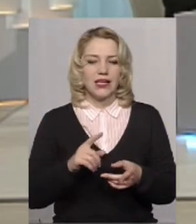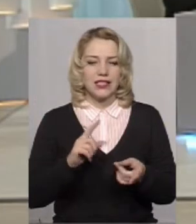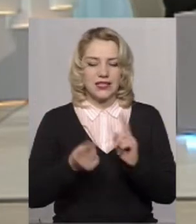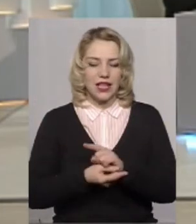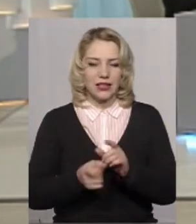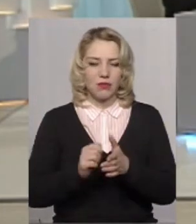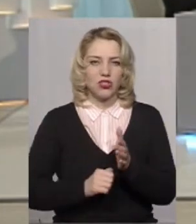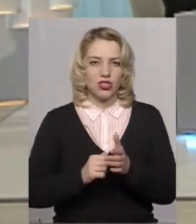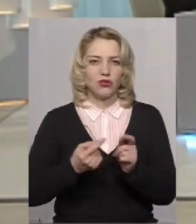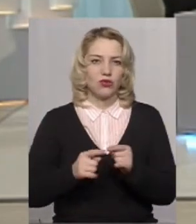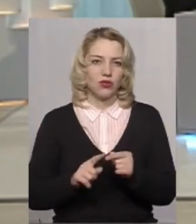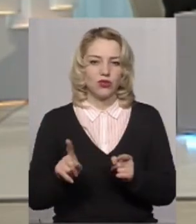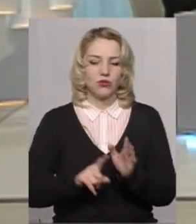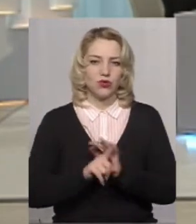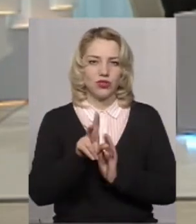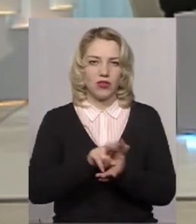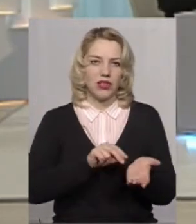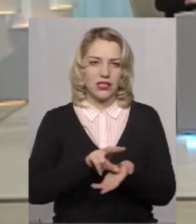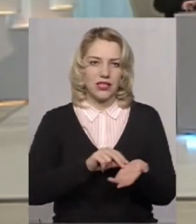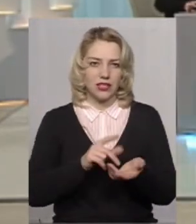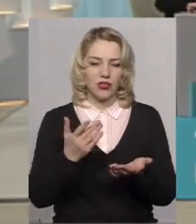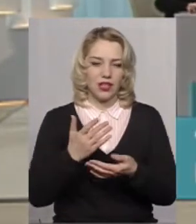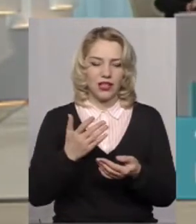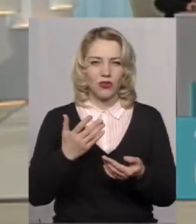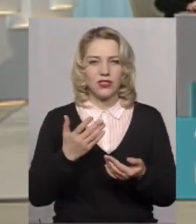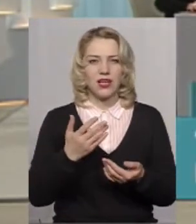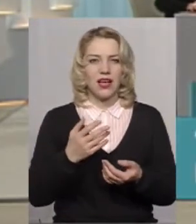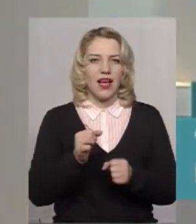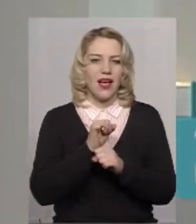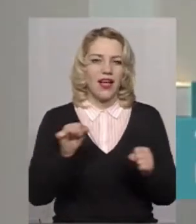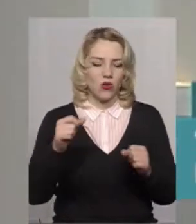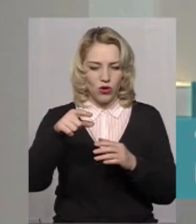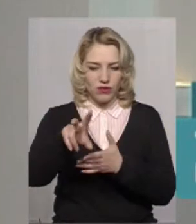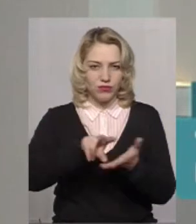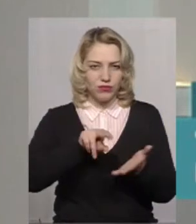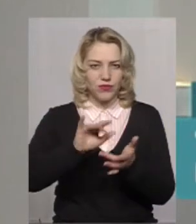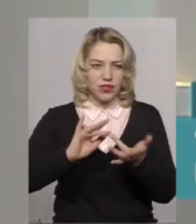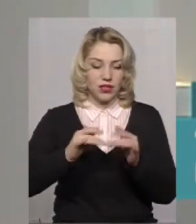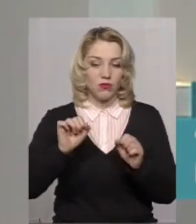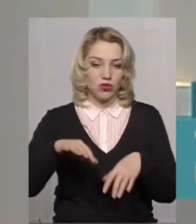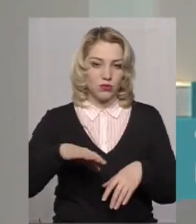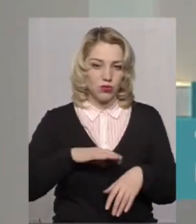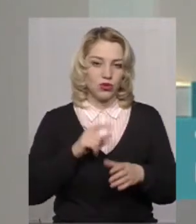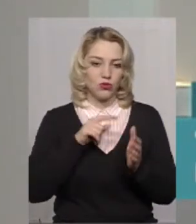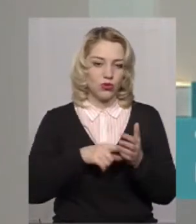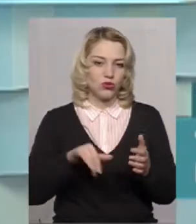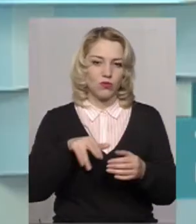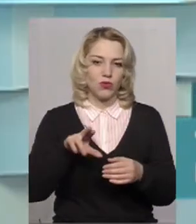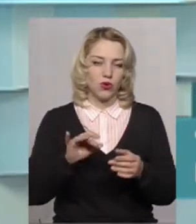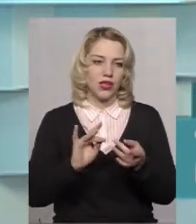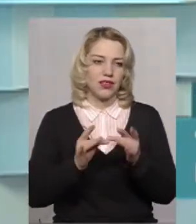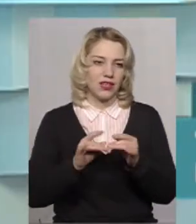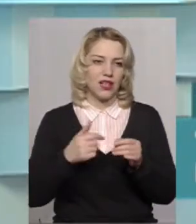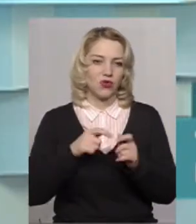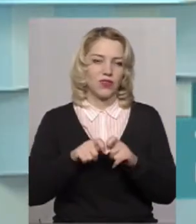що починають наслідувати якихсь псевдогероїв? Може бути, тому що доступ до інтернету в нас насправді є відкритий,